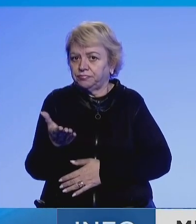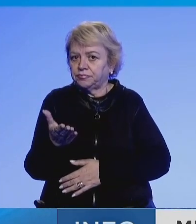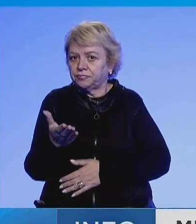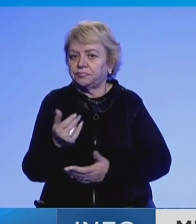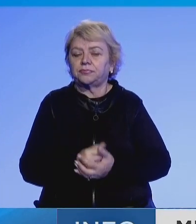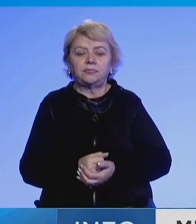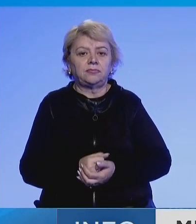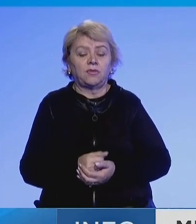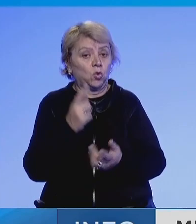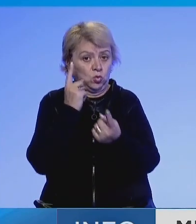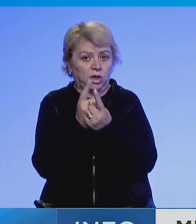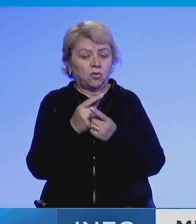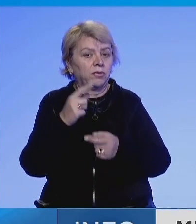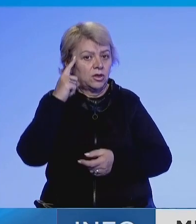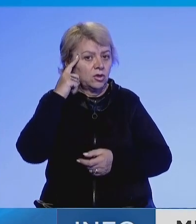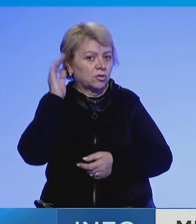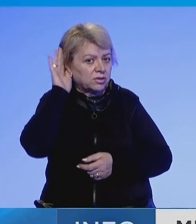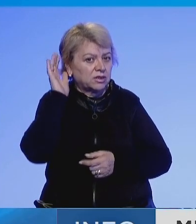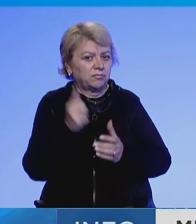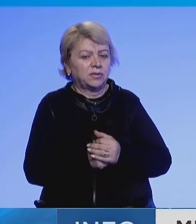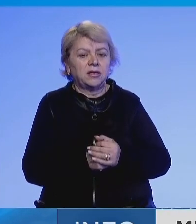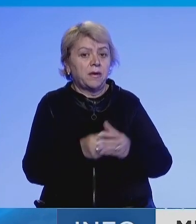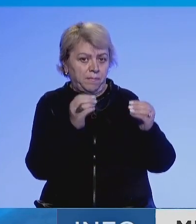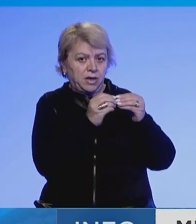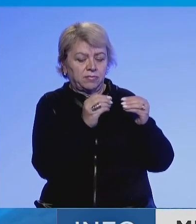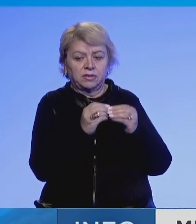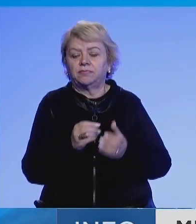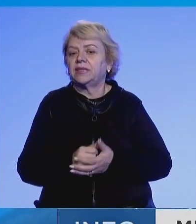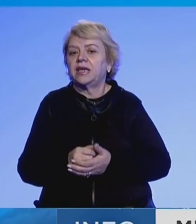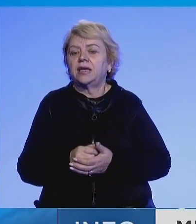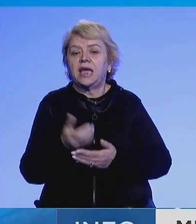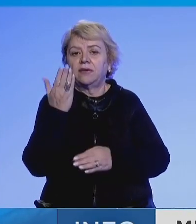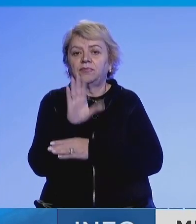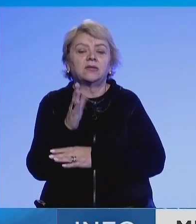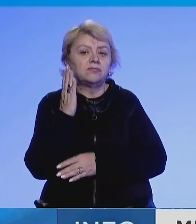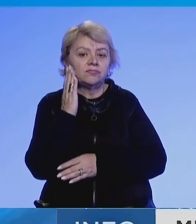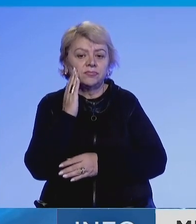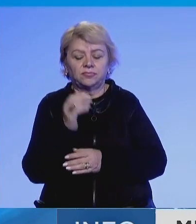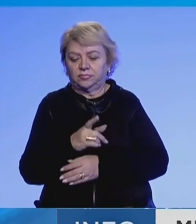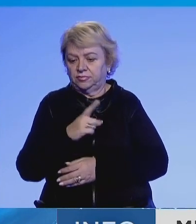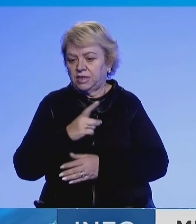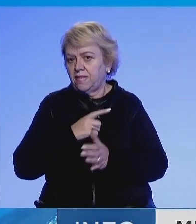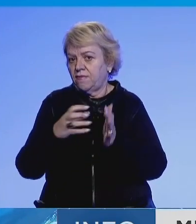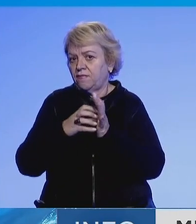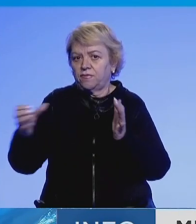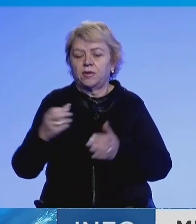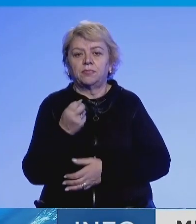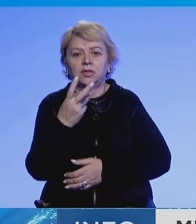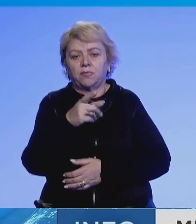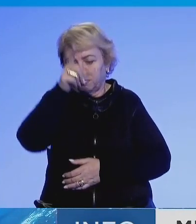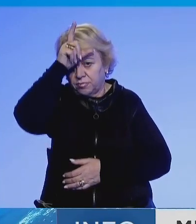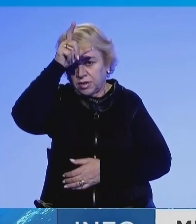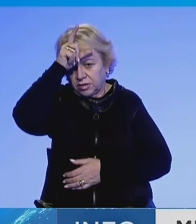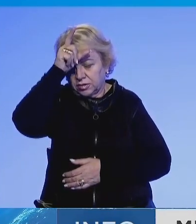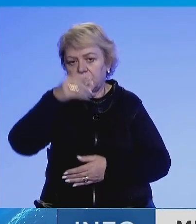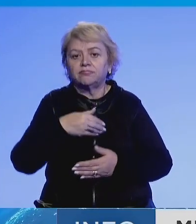Eskobar utakua me Kryeministren Ana Brnavić, Eskobar tha se pret vazhdimin e dialogut Prishtin-Beograci dhe